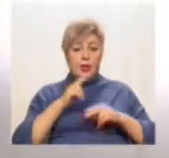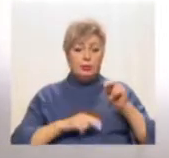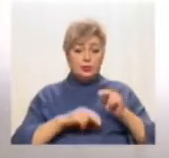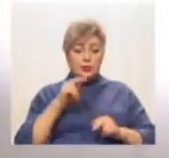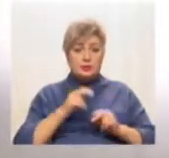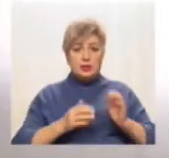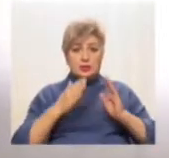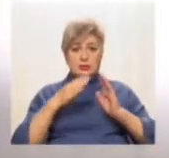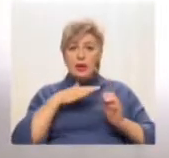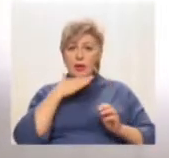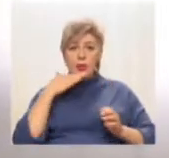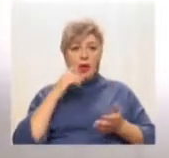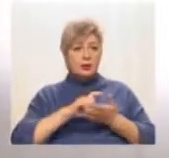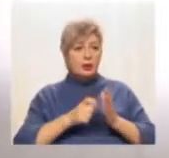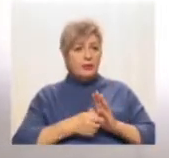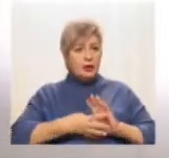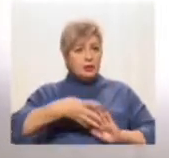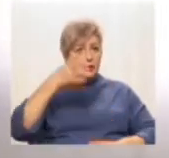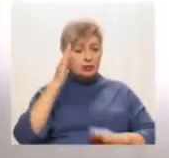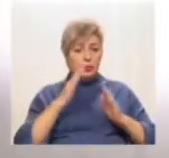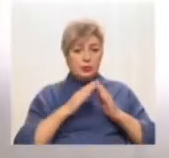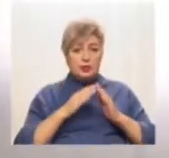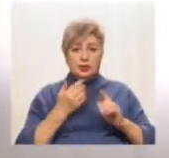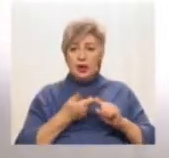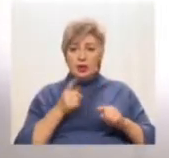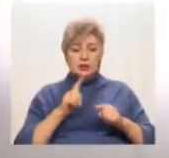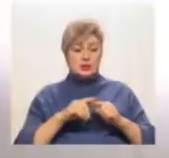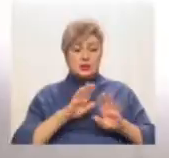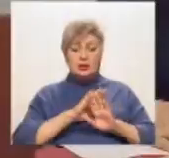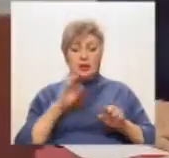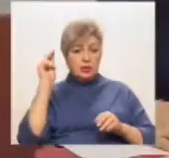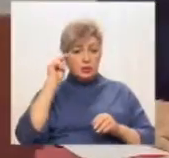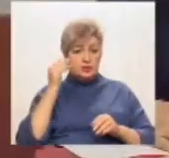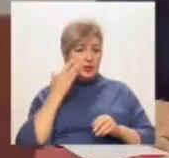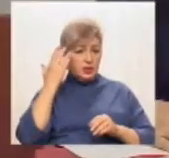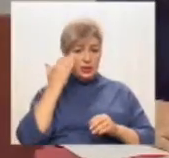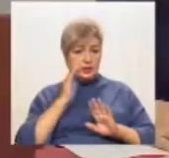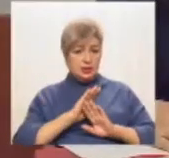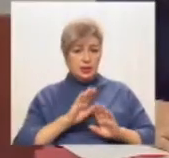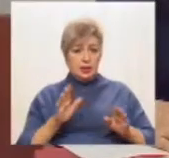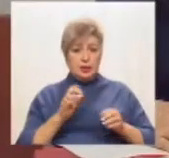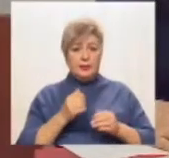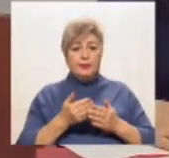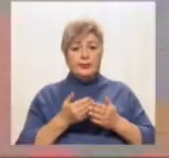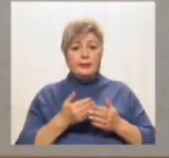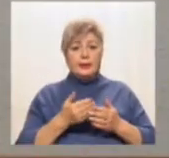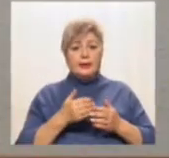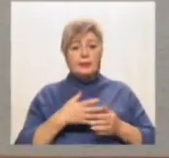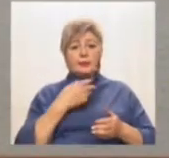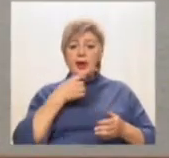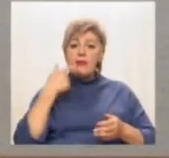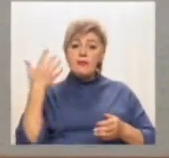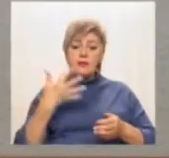будинку багатоквартирного – це, звичайно, не є освітні цілі. Відповідачем від міської ради виступив департамент